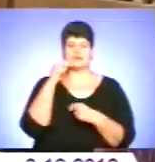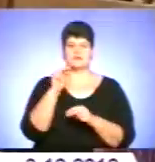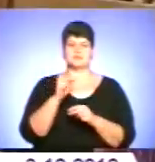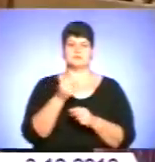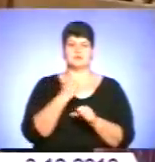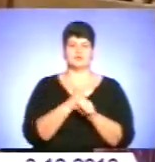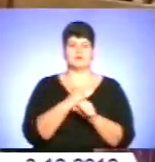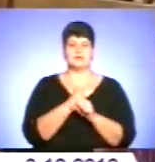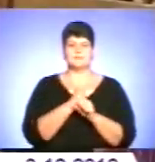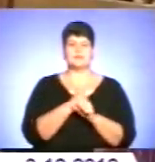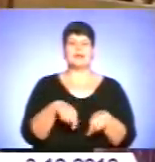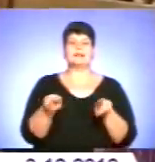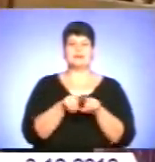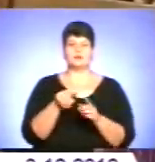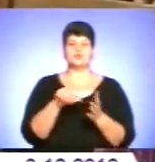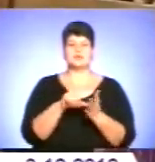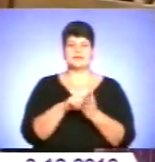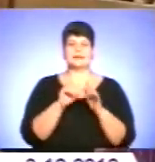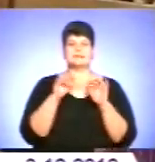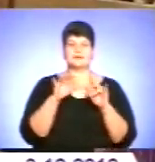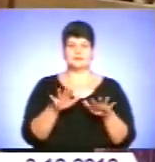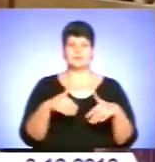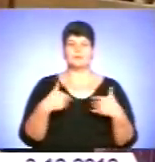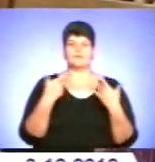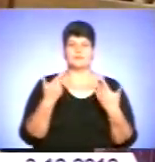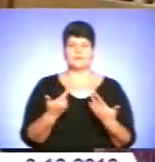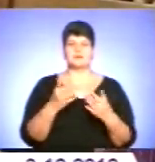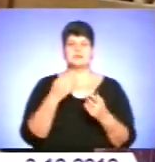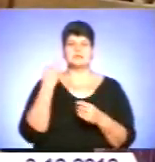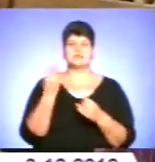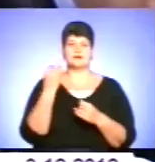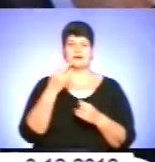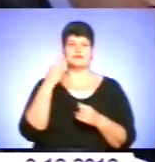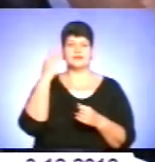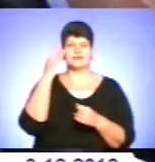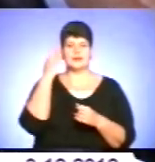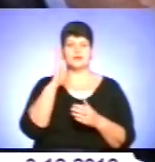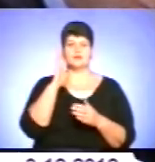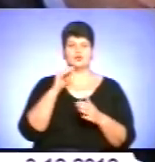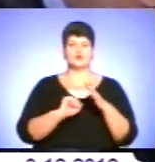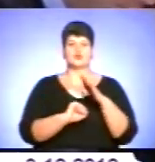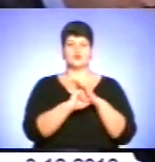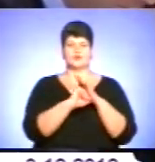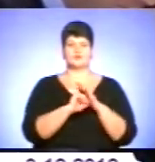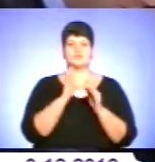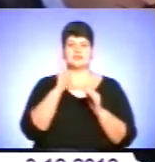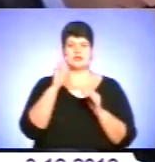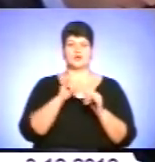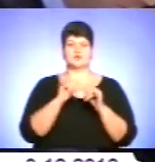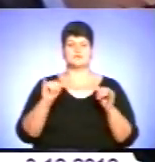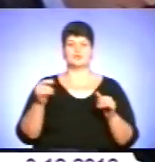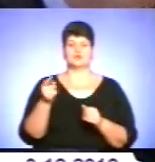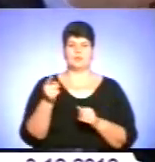працювати. Також учасників заходу заохочують пропонувати цікаві ідеї, які стануть основою стратегії розвитку Тернополя.